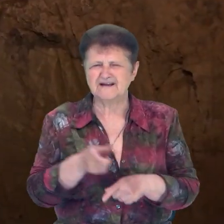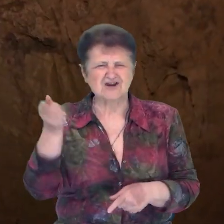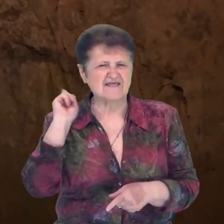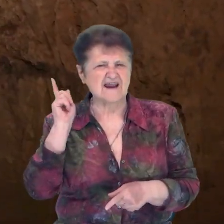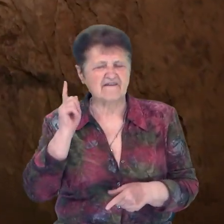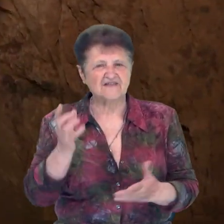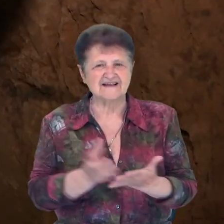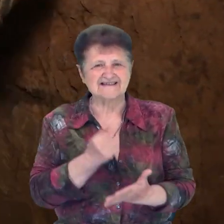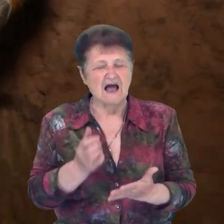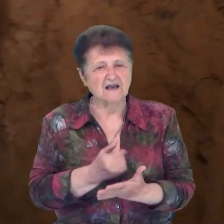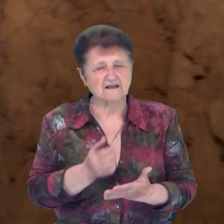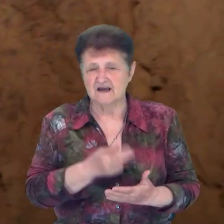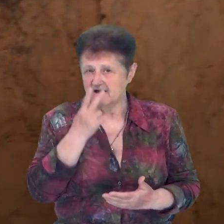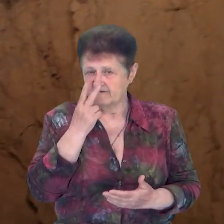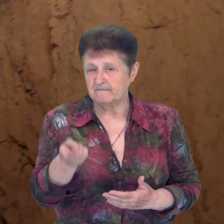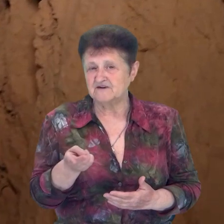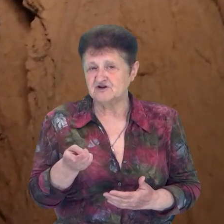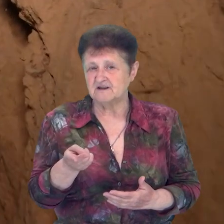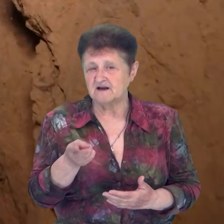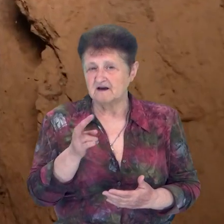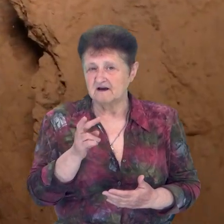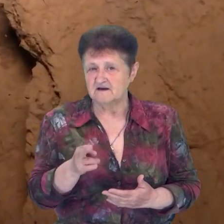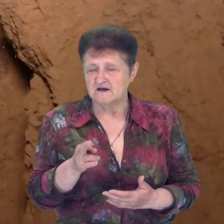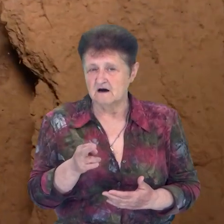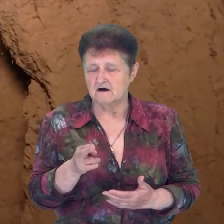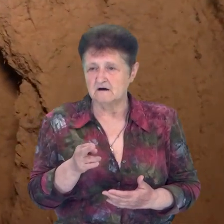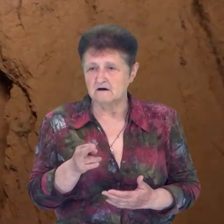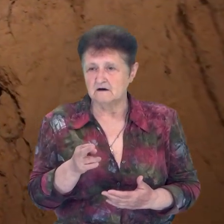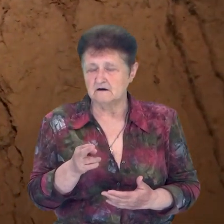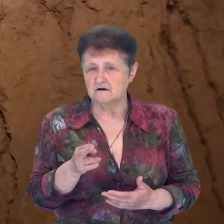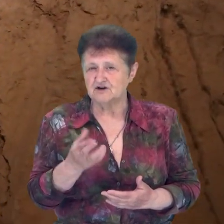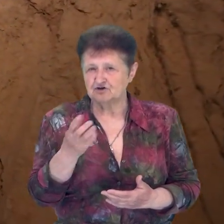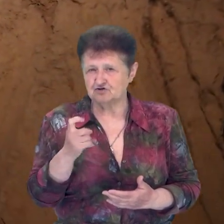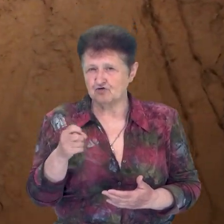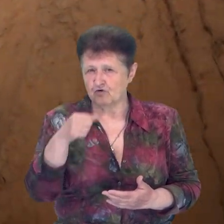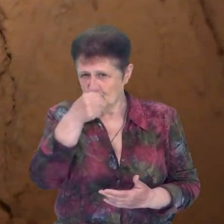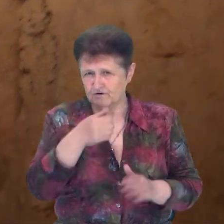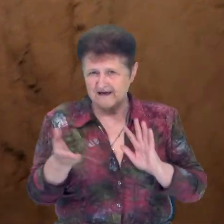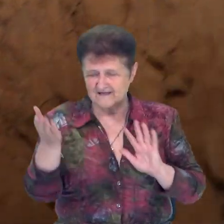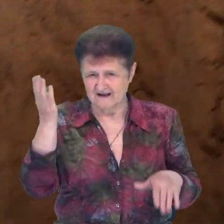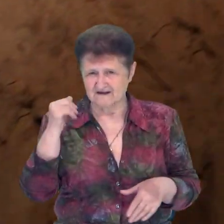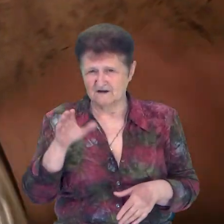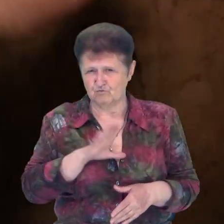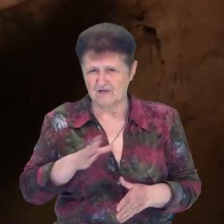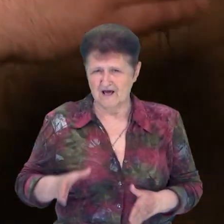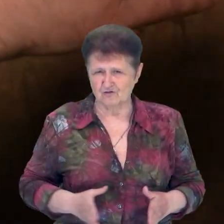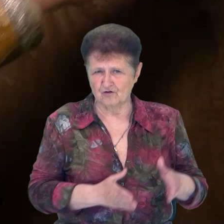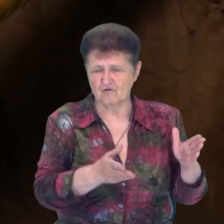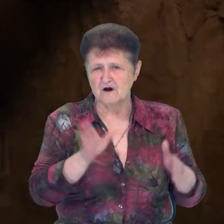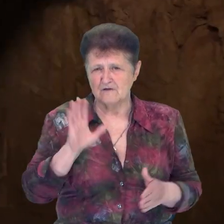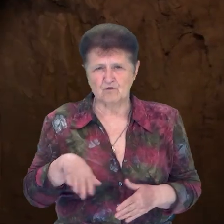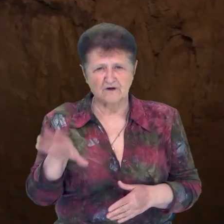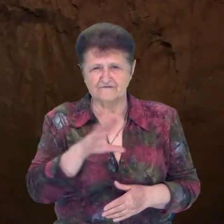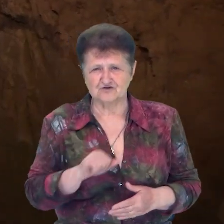«Ви ж бачите, що яри з часом руйнуються. Ще сто років назад тут унизу була дорога і так далі, потім все